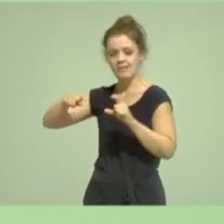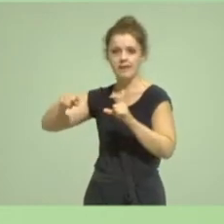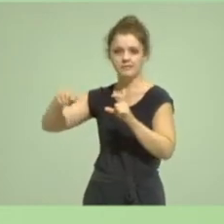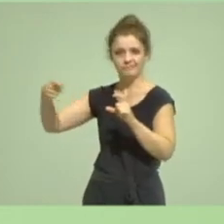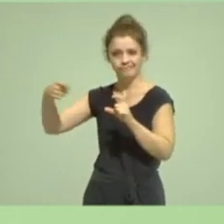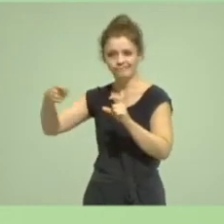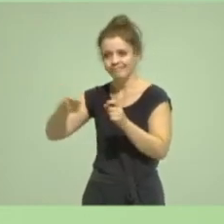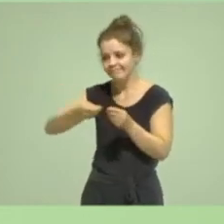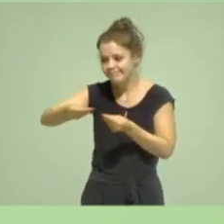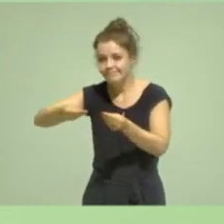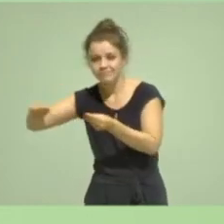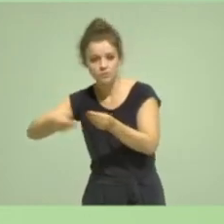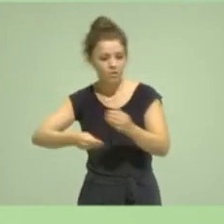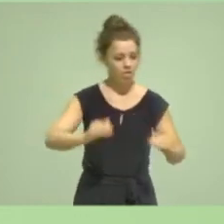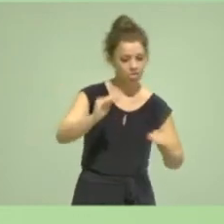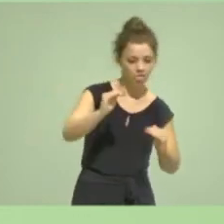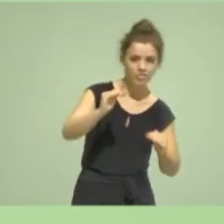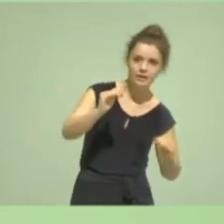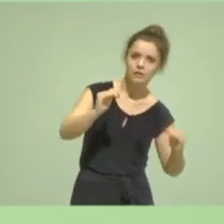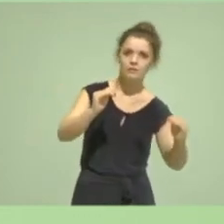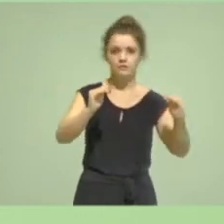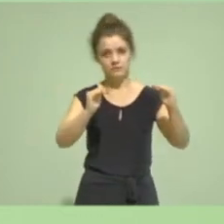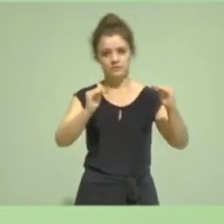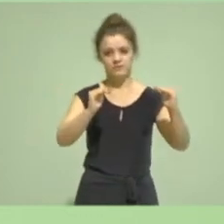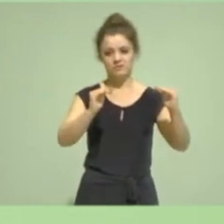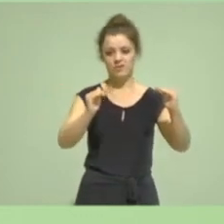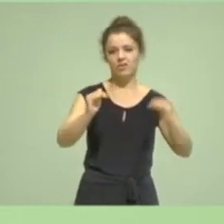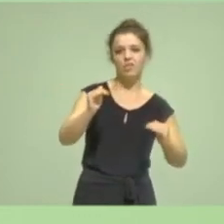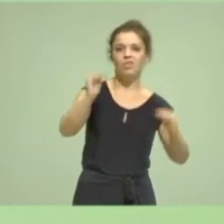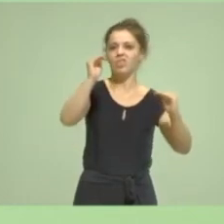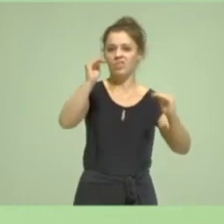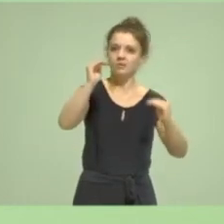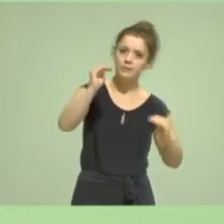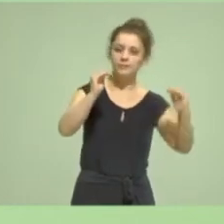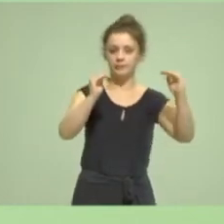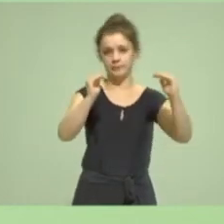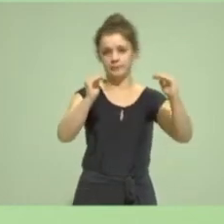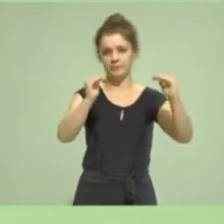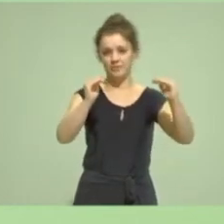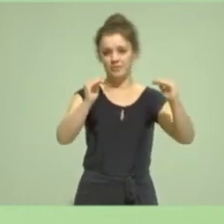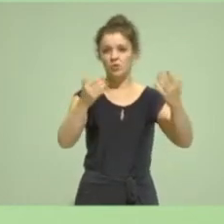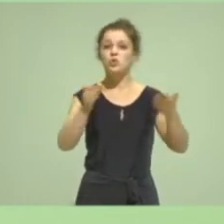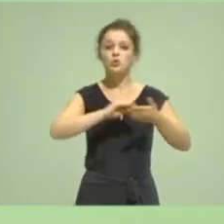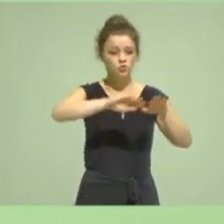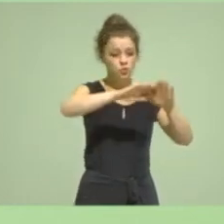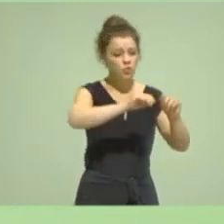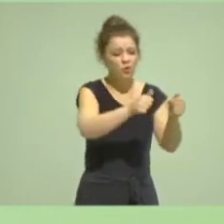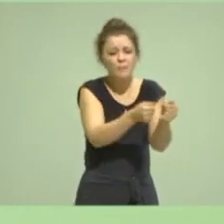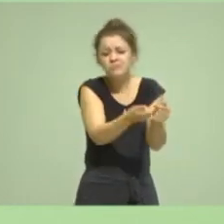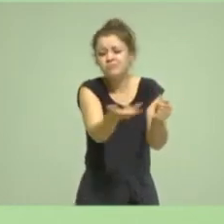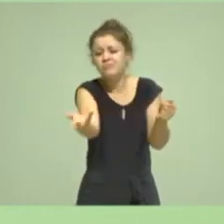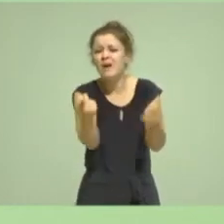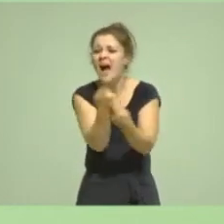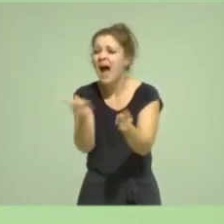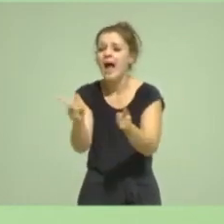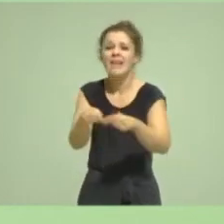Ungleich behandelt wird und dass alle Kinder in allen Schulformen willkommen sind. Lasst euch diesen Satz